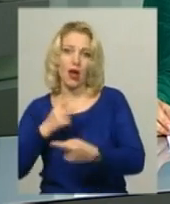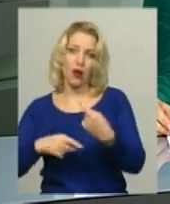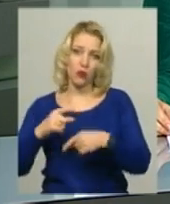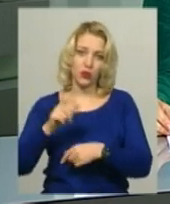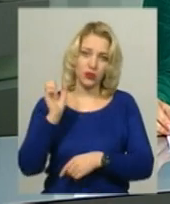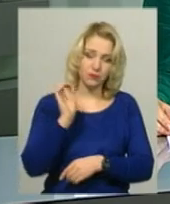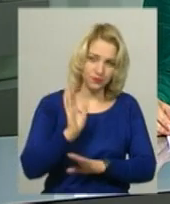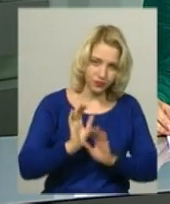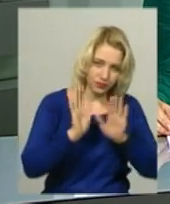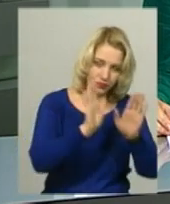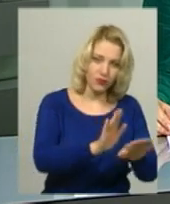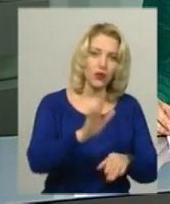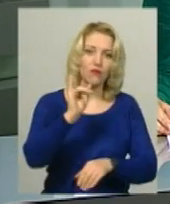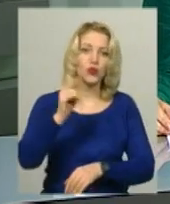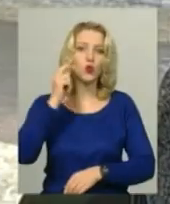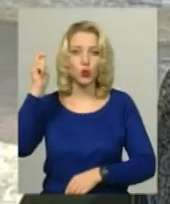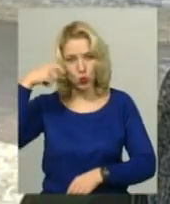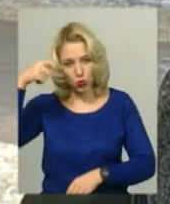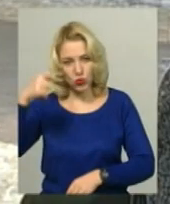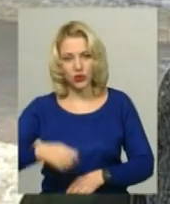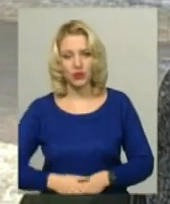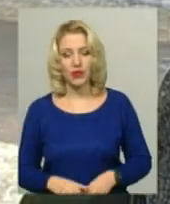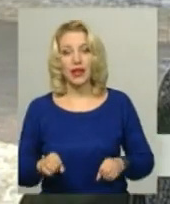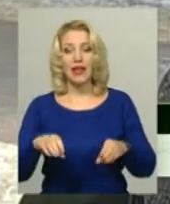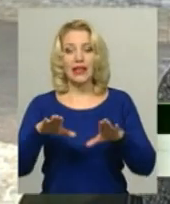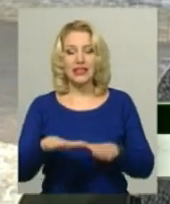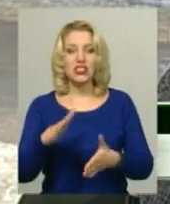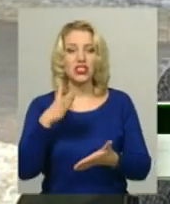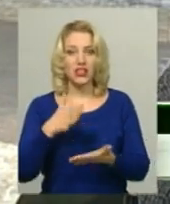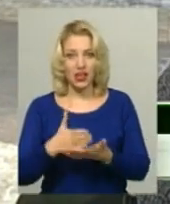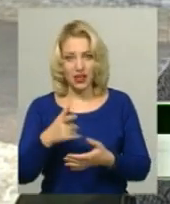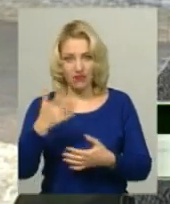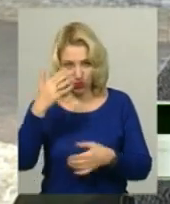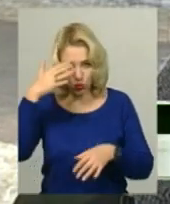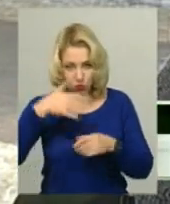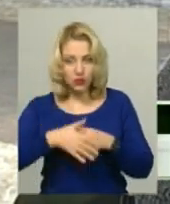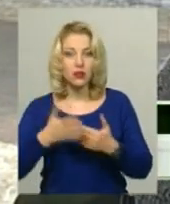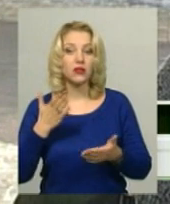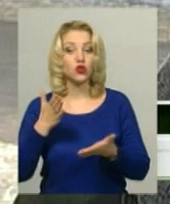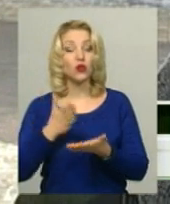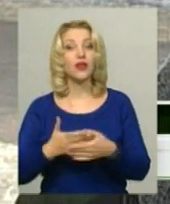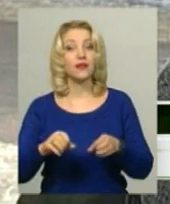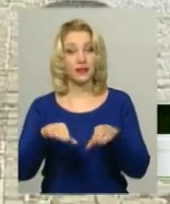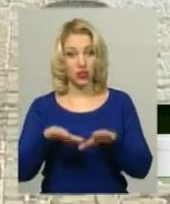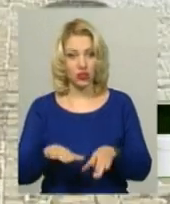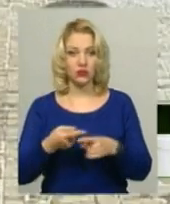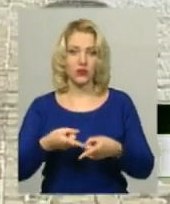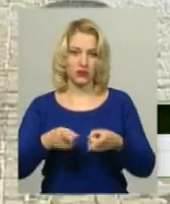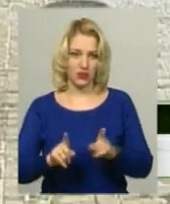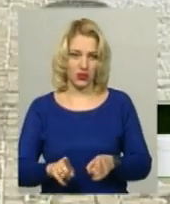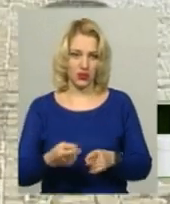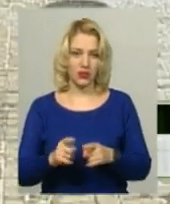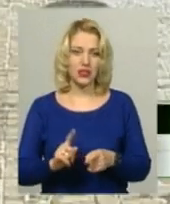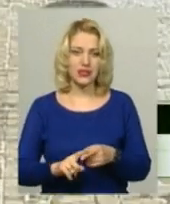релігіознавець Ігор Козловський. Рішення є, ви розумієте. Якщо є рішення, то він дійсне. Церковне